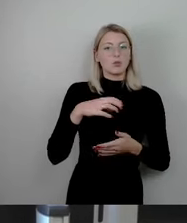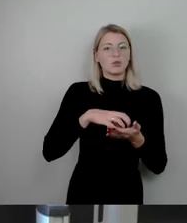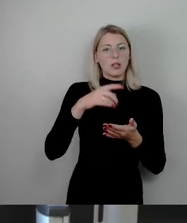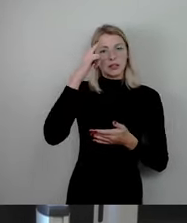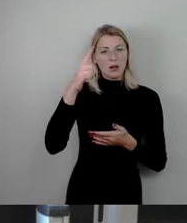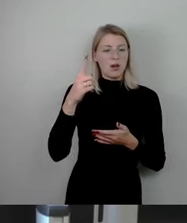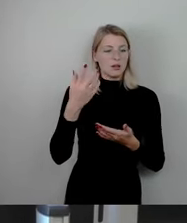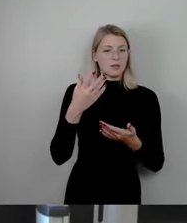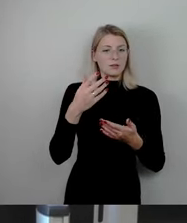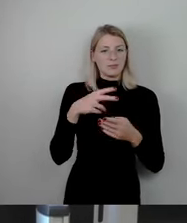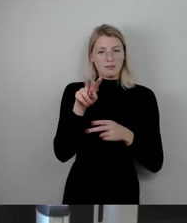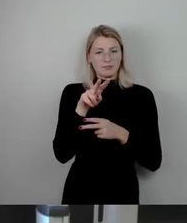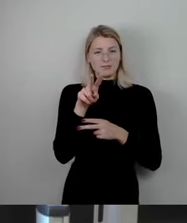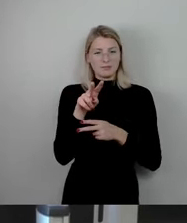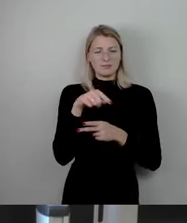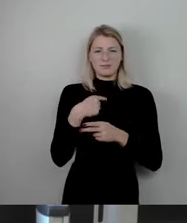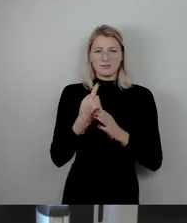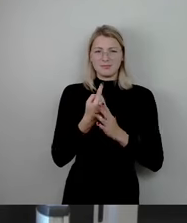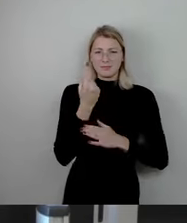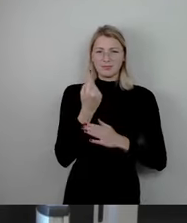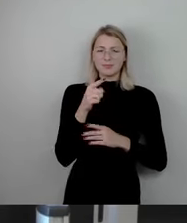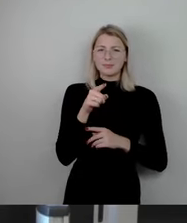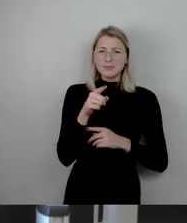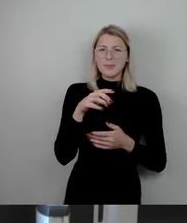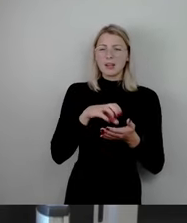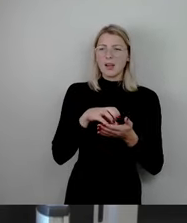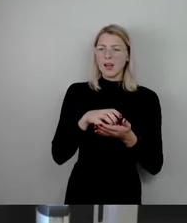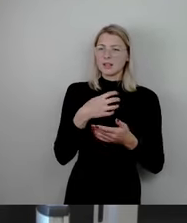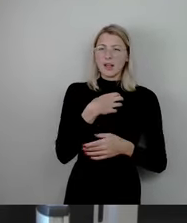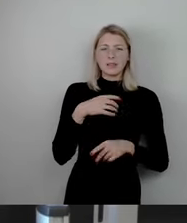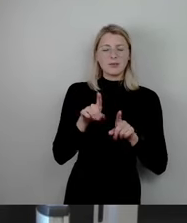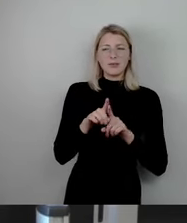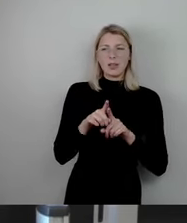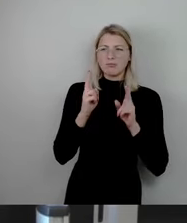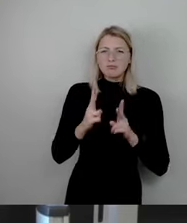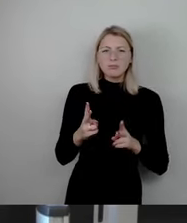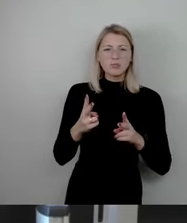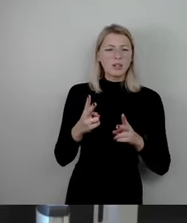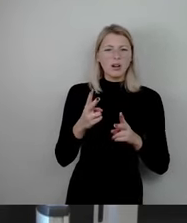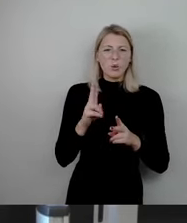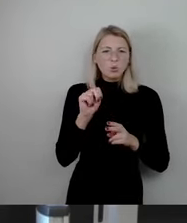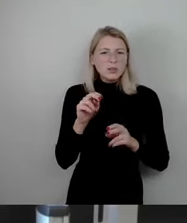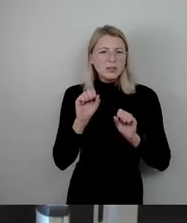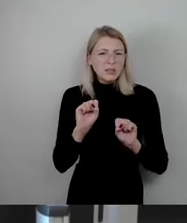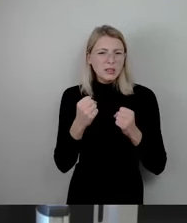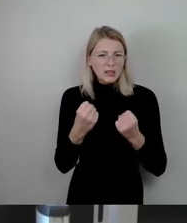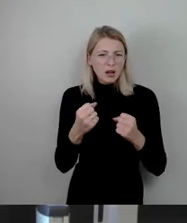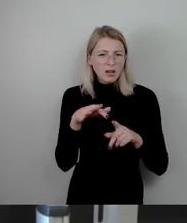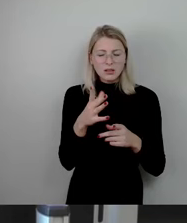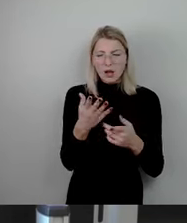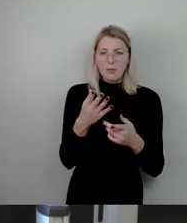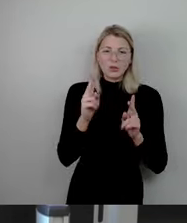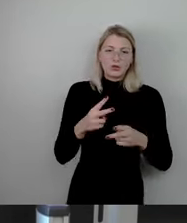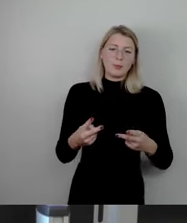den Eindruck gewinnen, dass Dresden eine der unsichersten Städte in Deutschland ist, wo Sodom und Gomorra herrscht. So ist es ja nicht. Der Dresdner Polizeipräsident